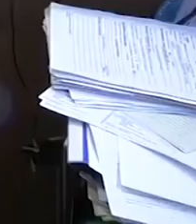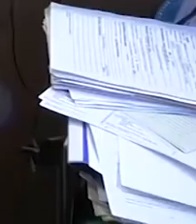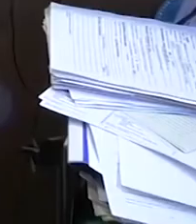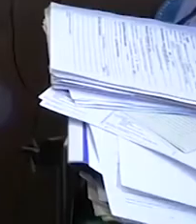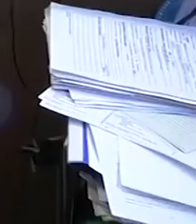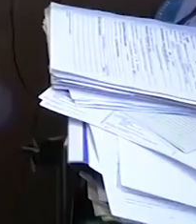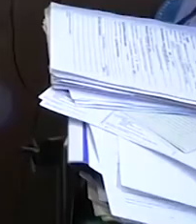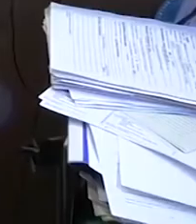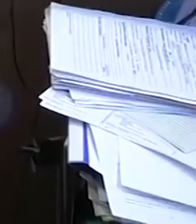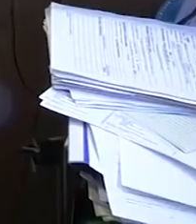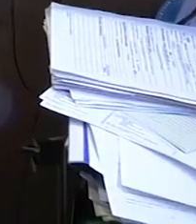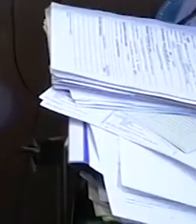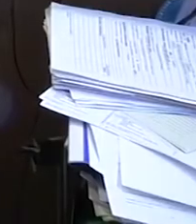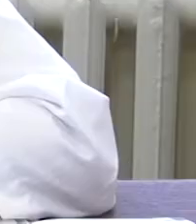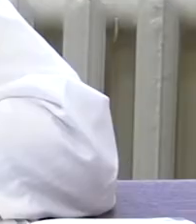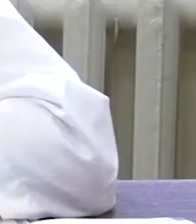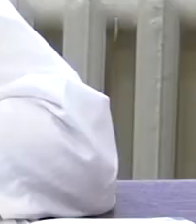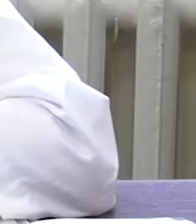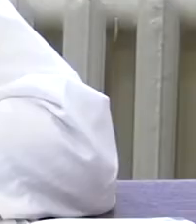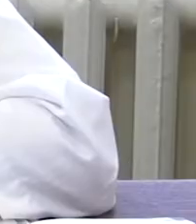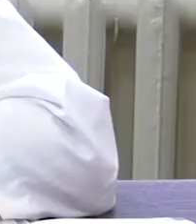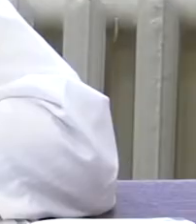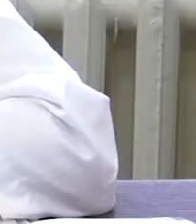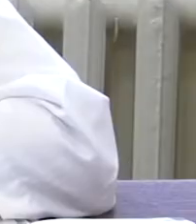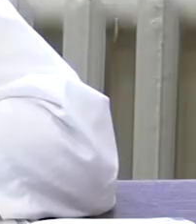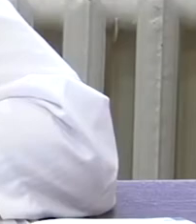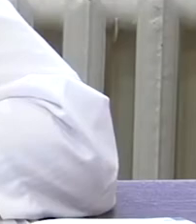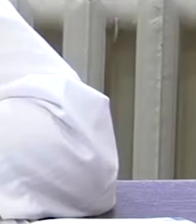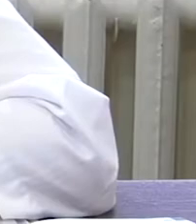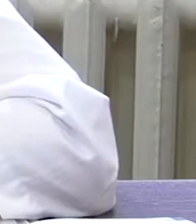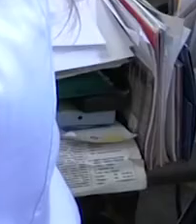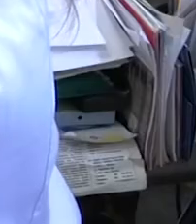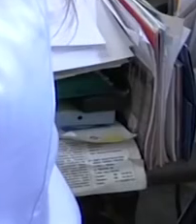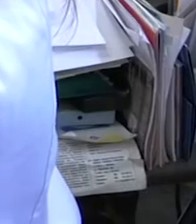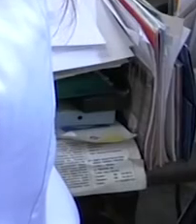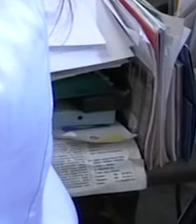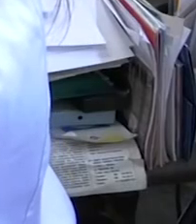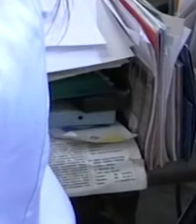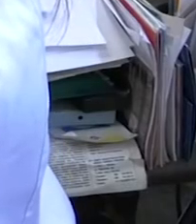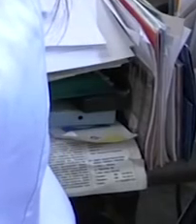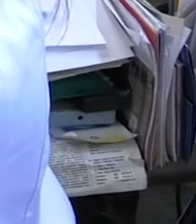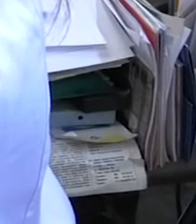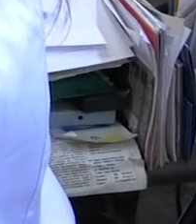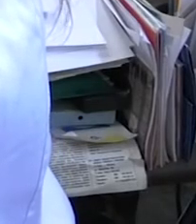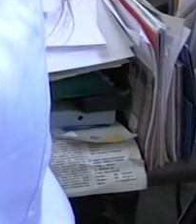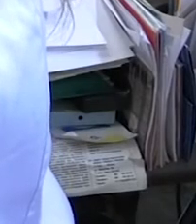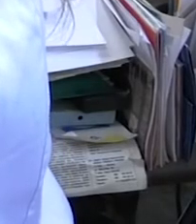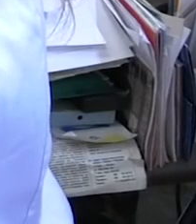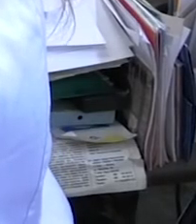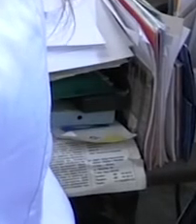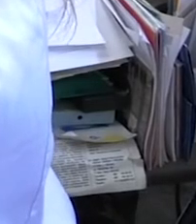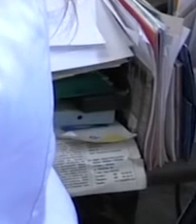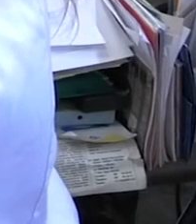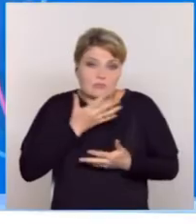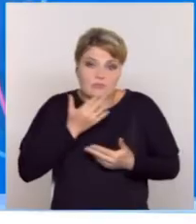области обратили внимание на кадровый дефицит врачей узкого профиля. По словам Глеба Никитина, это одна из самых сложных проблем в здравоохранении. И касается она не